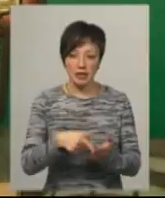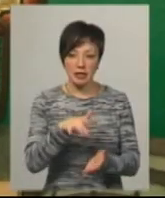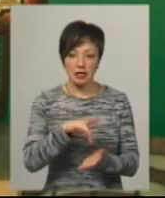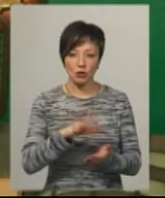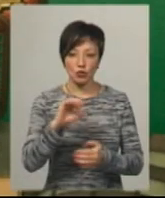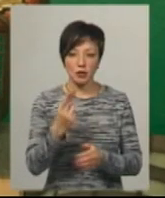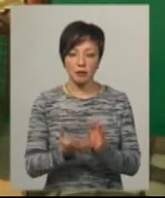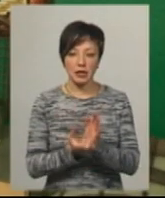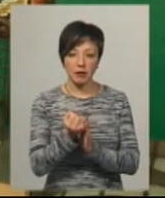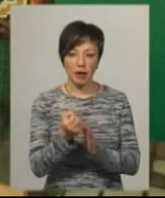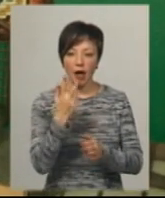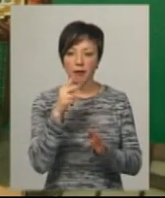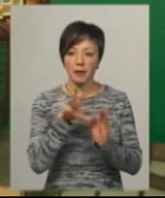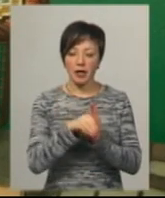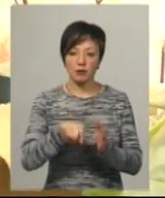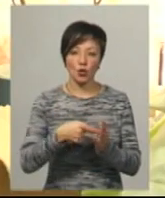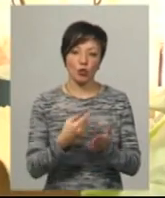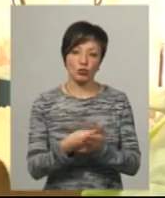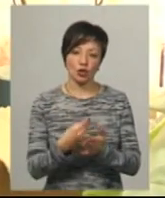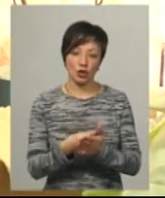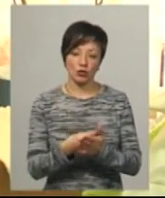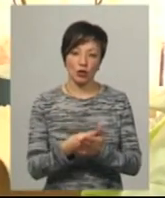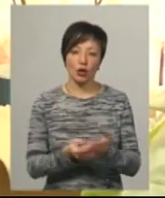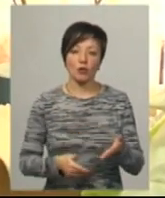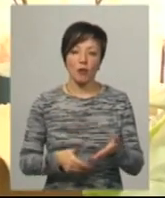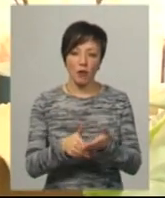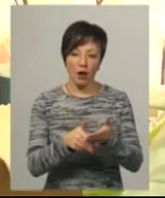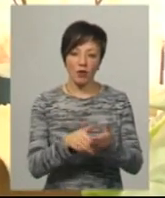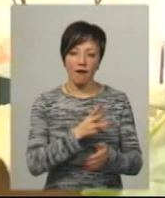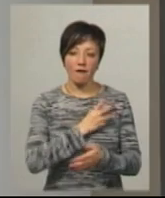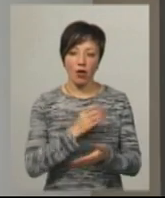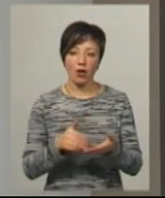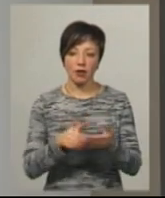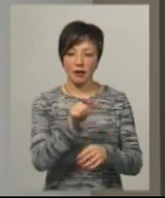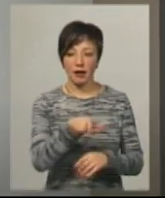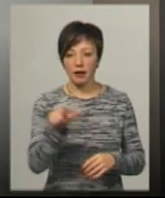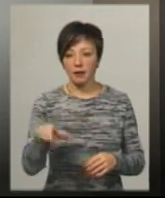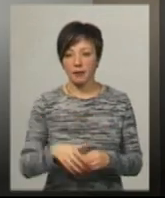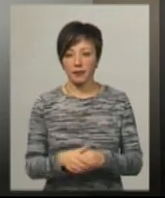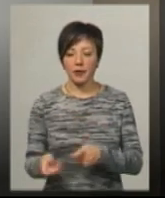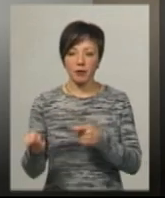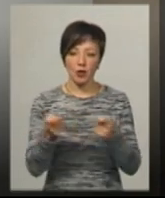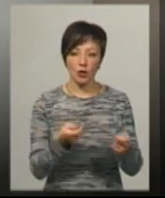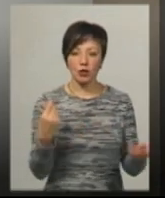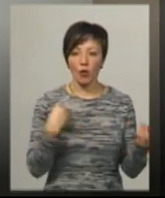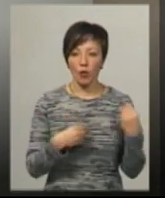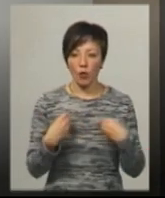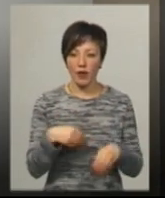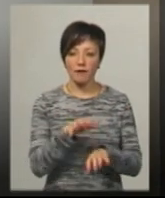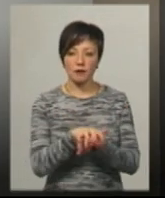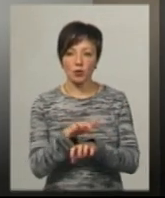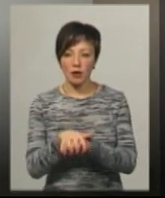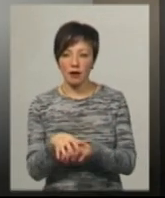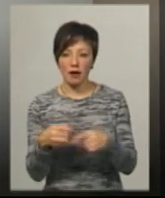центр соціальної підтримки та адаптації з міського бюджету. Допомагають волонтерам. Приносять гуманітарний одяг, гуманітарне взуття,